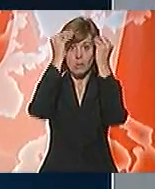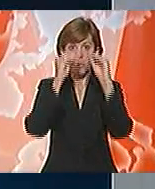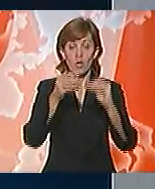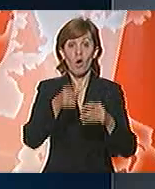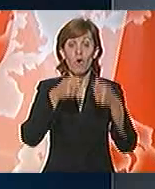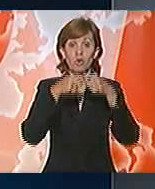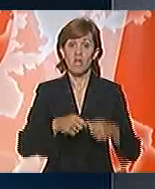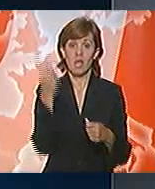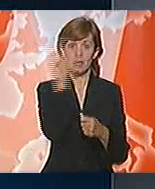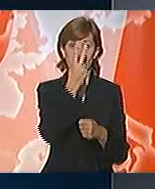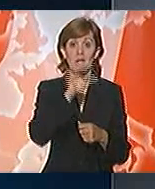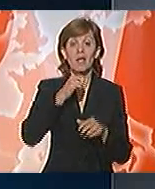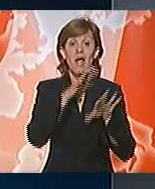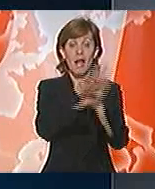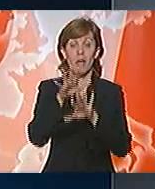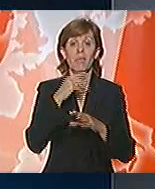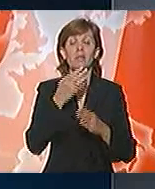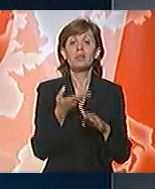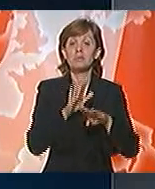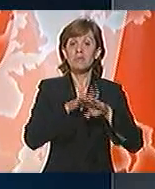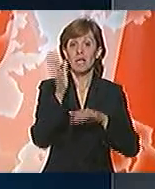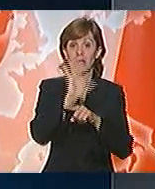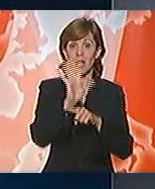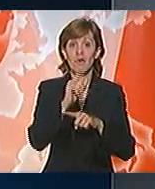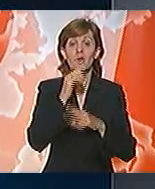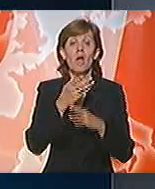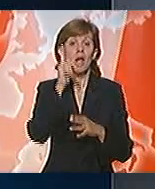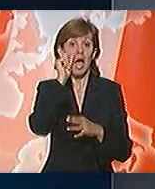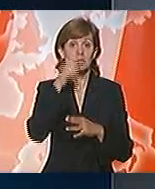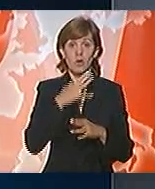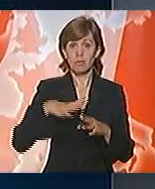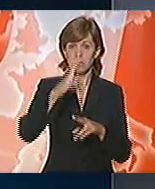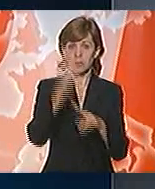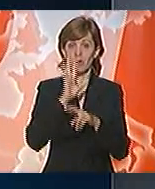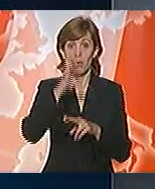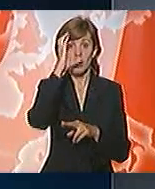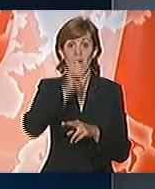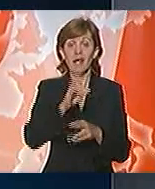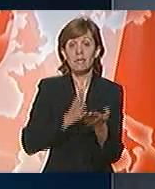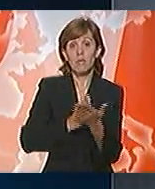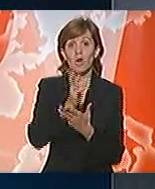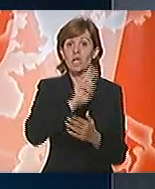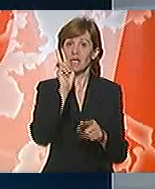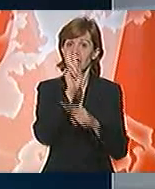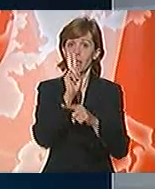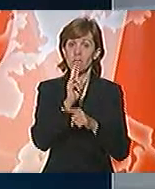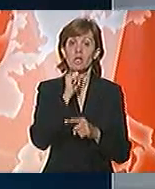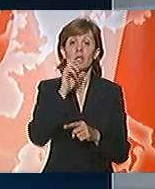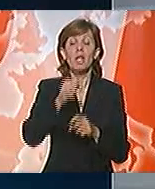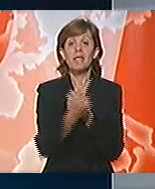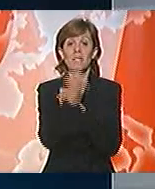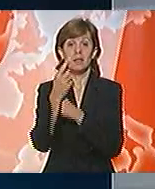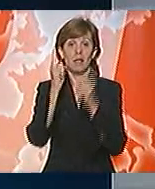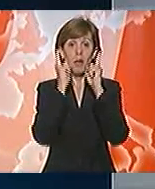Ovo udruženje smatra da napad na mediji koji emituje program na nacionalnoj frekvenciji ne sme proći nezapaženo i da se incident